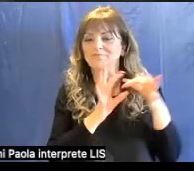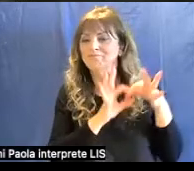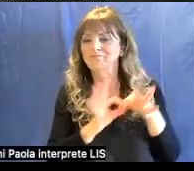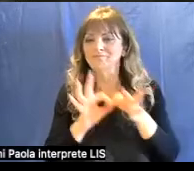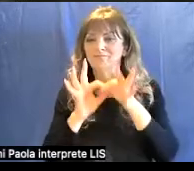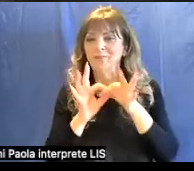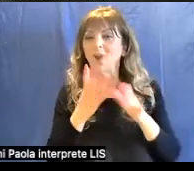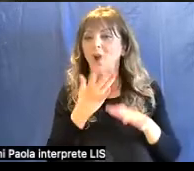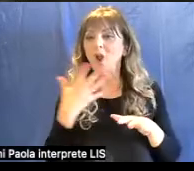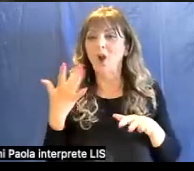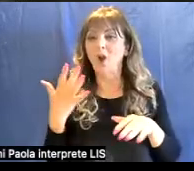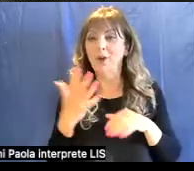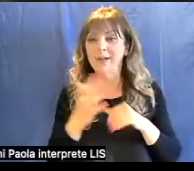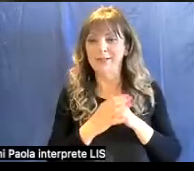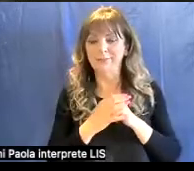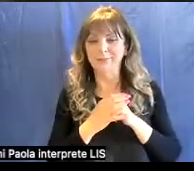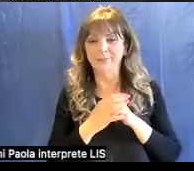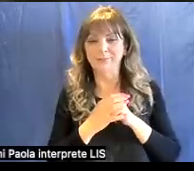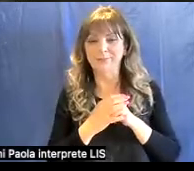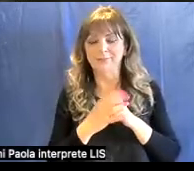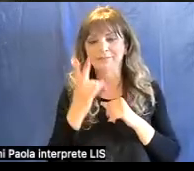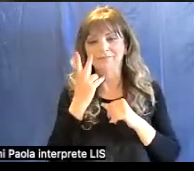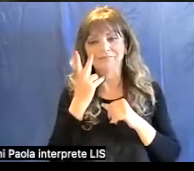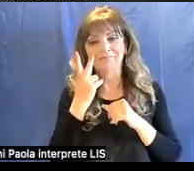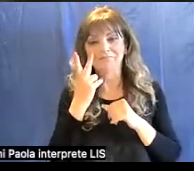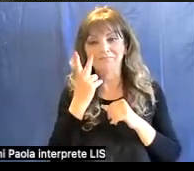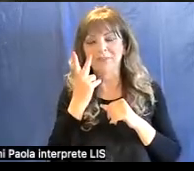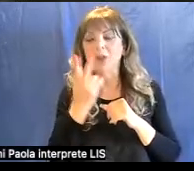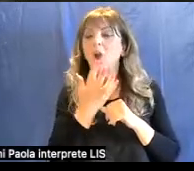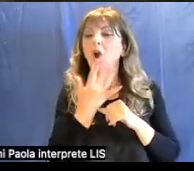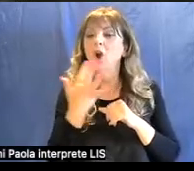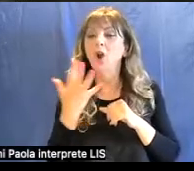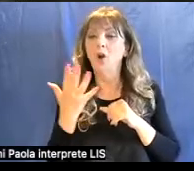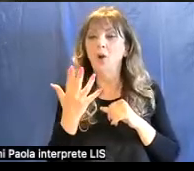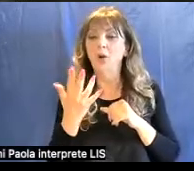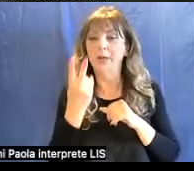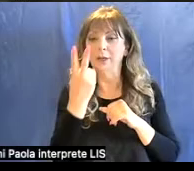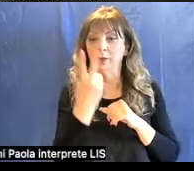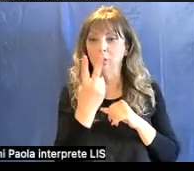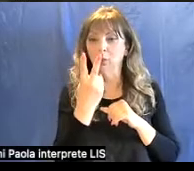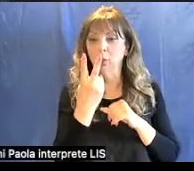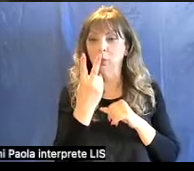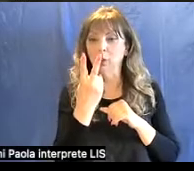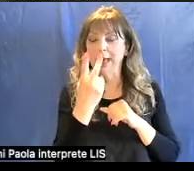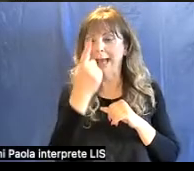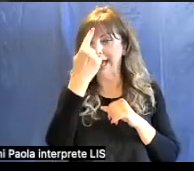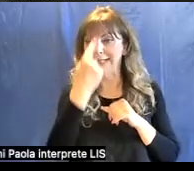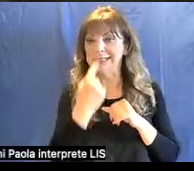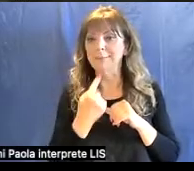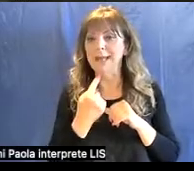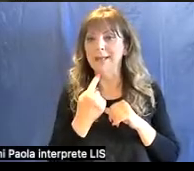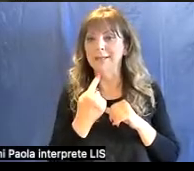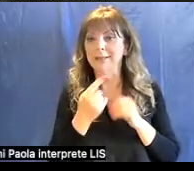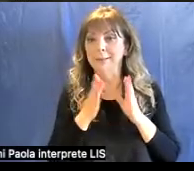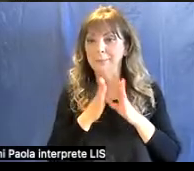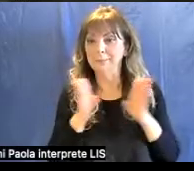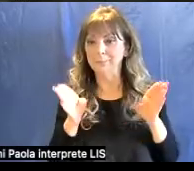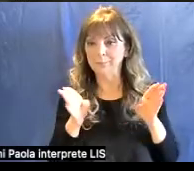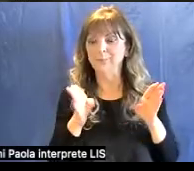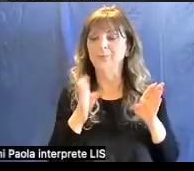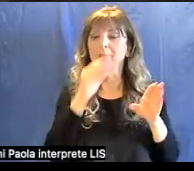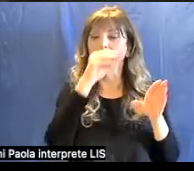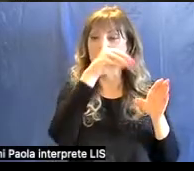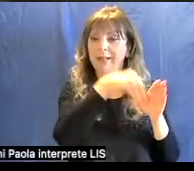al colore. Esamineremo il colore in due suoi aspetti, il colore all